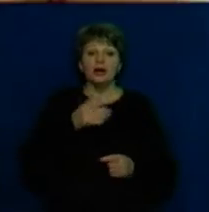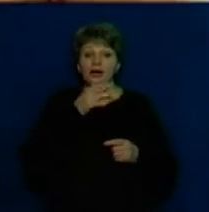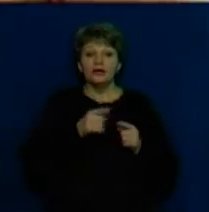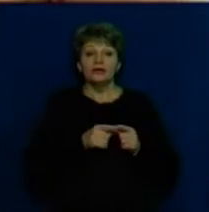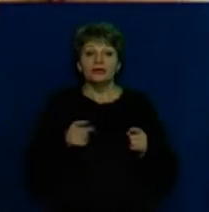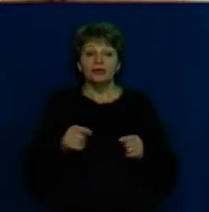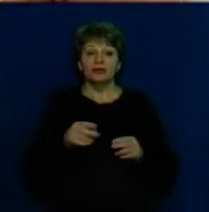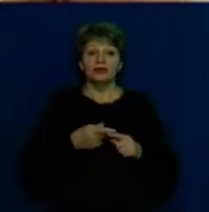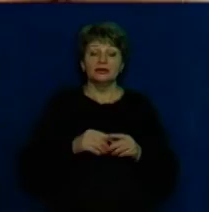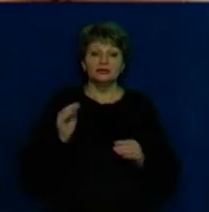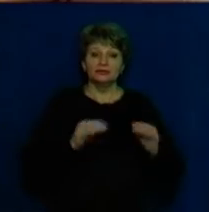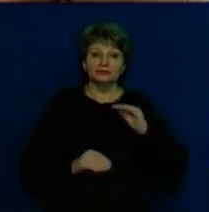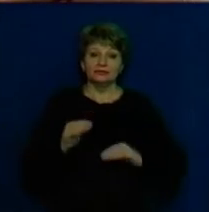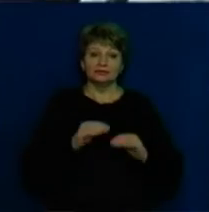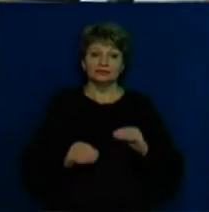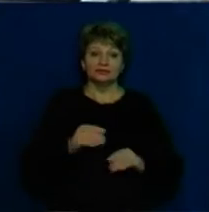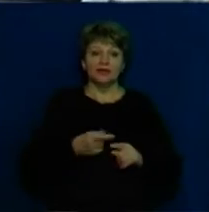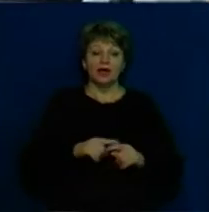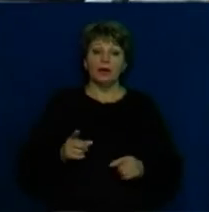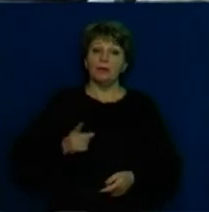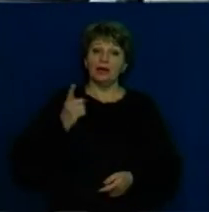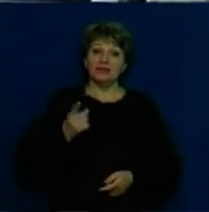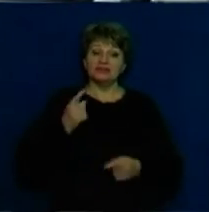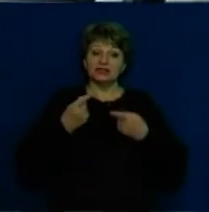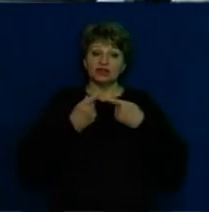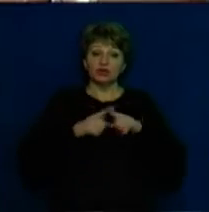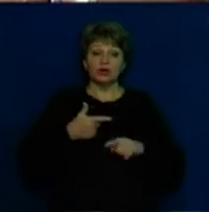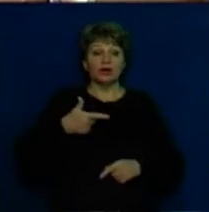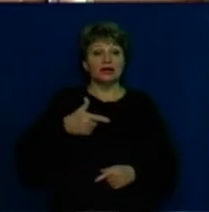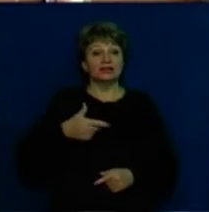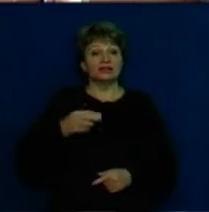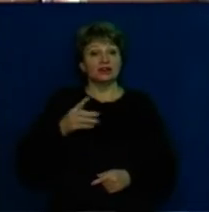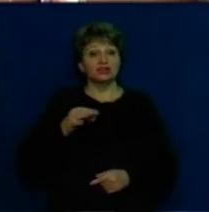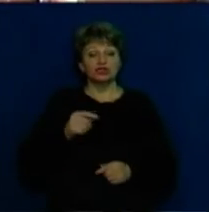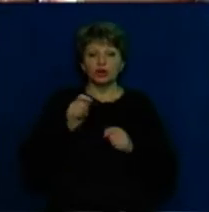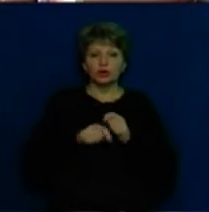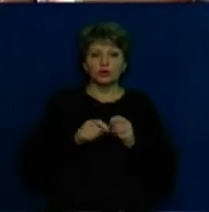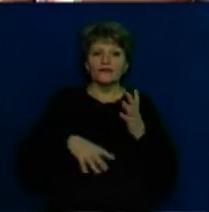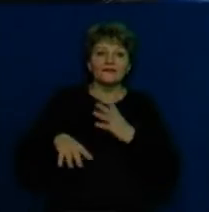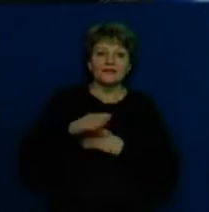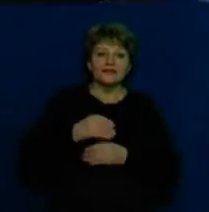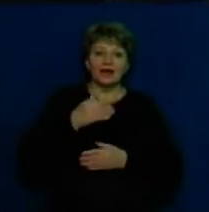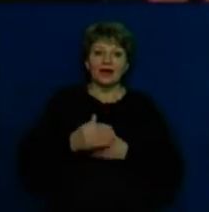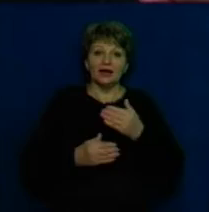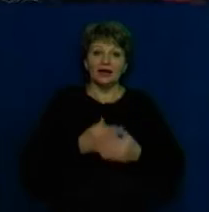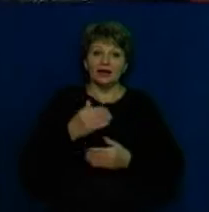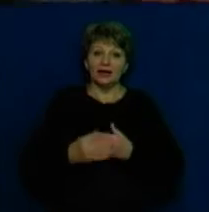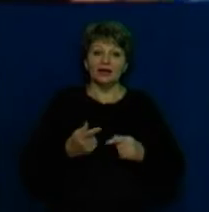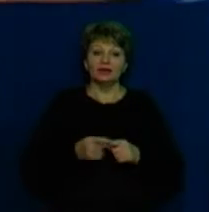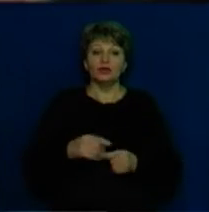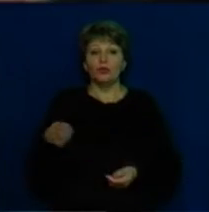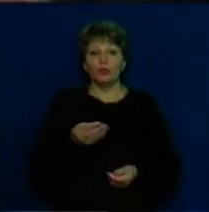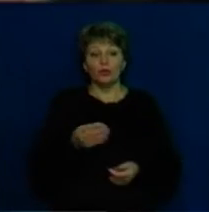хліба та здоба передує створення закваски. Майстер-технолог зміни Галина Ткаченко контролює всі етапи цього процесу. Від просіювання